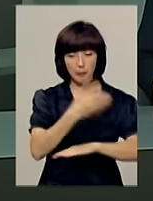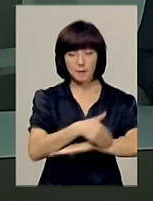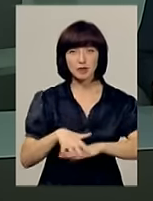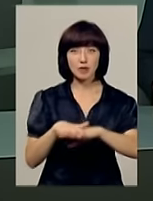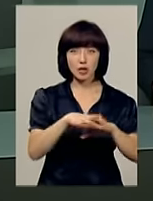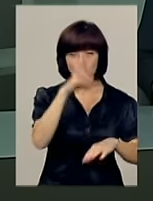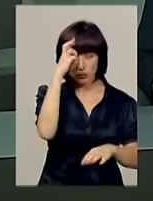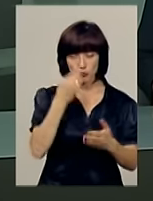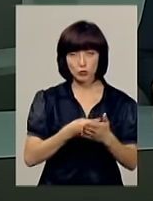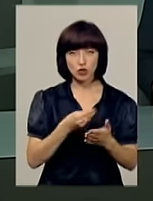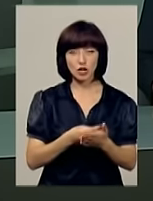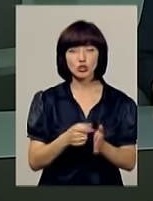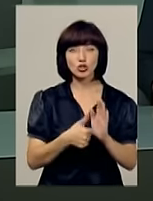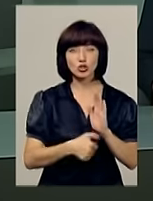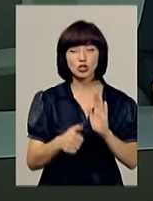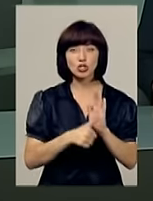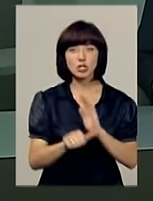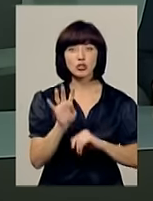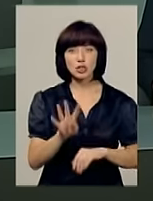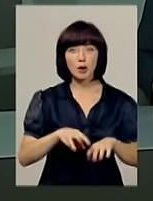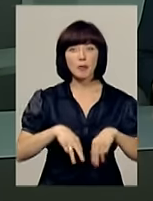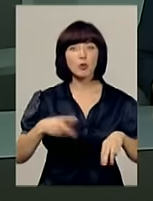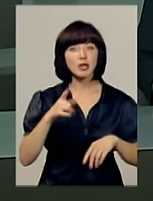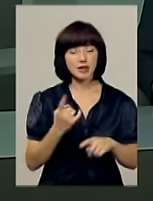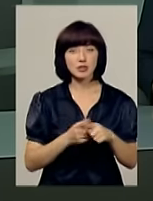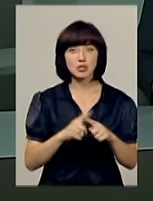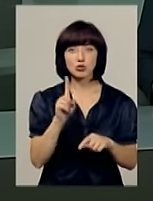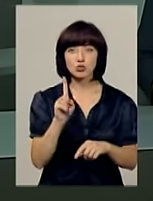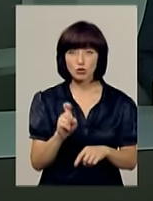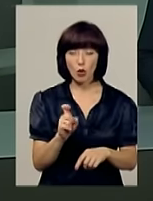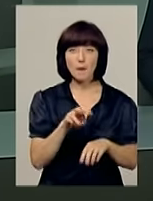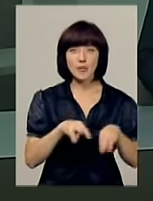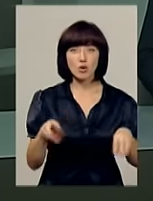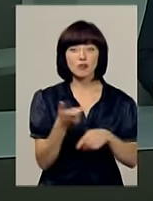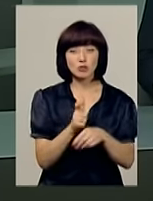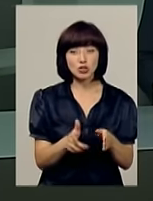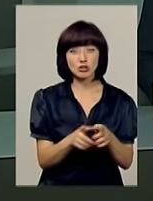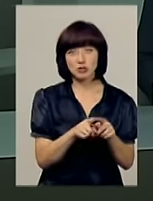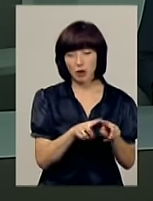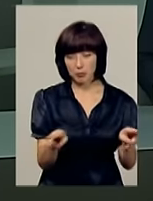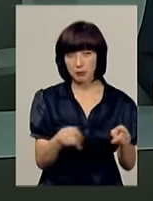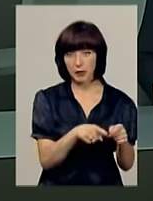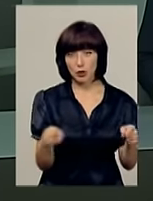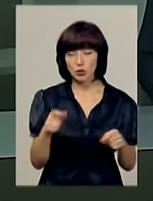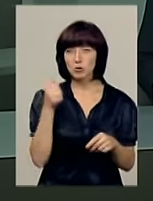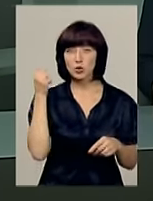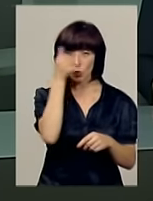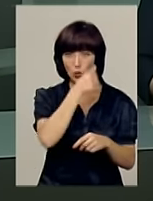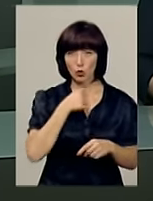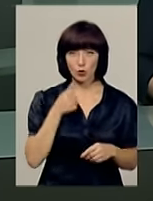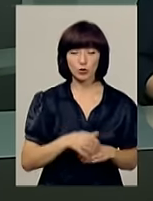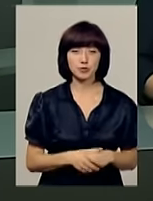до державного бюджету 664 мільйони гривень. Це на 100 мільйонів більше, ніж за аналогічний період минулого року.